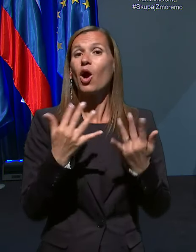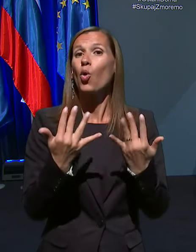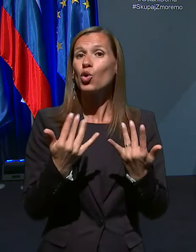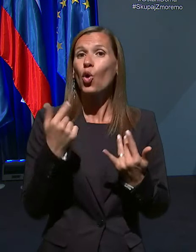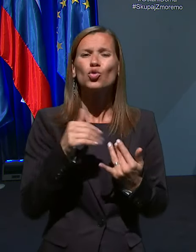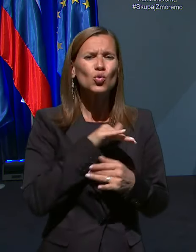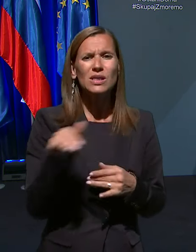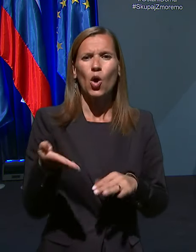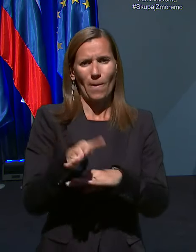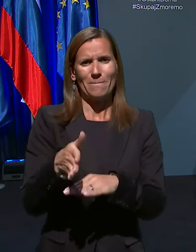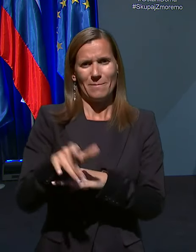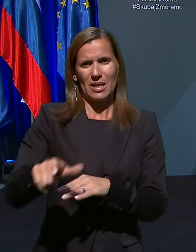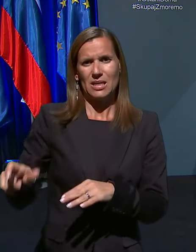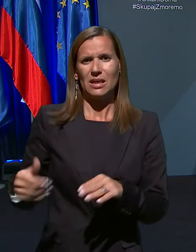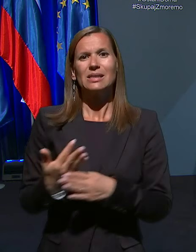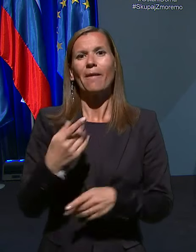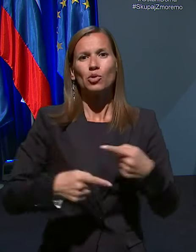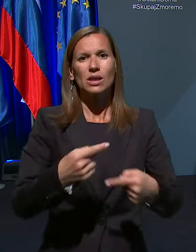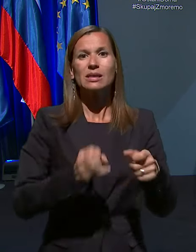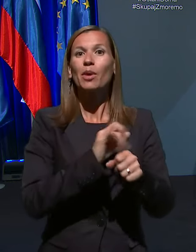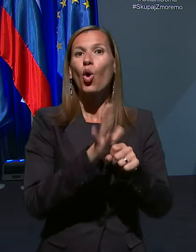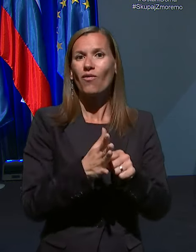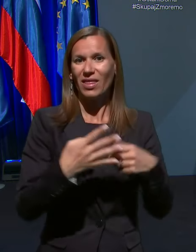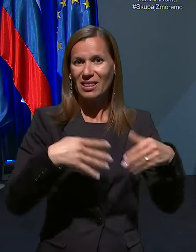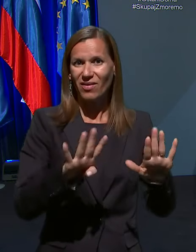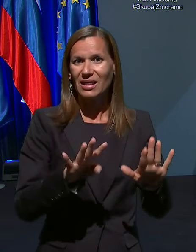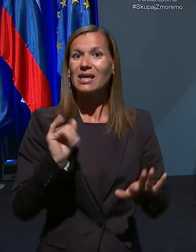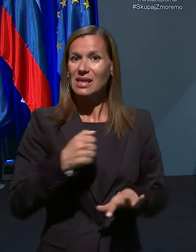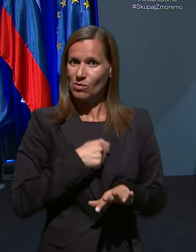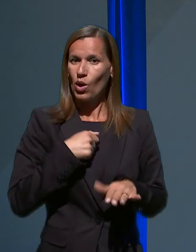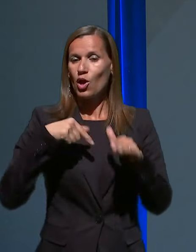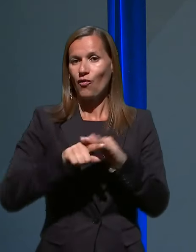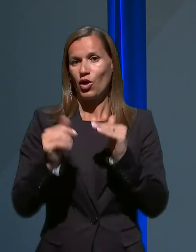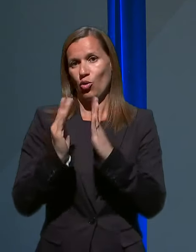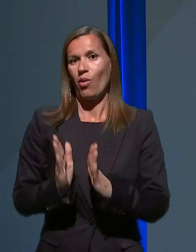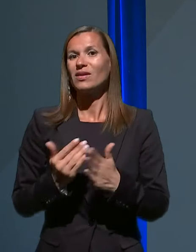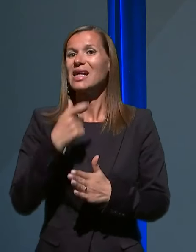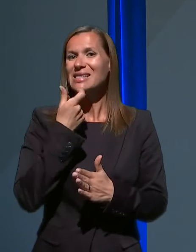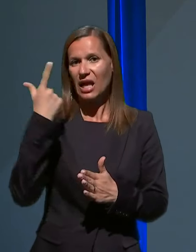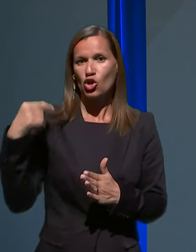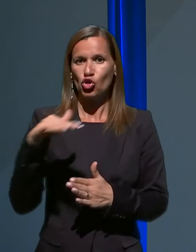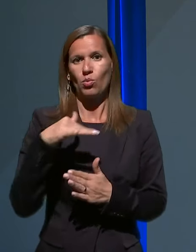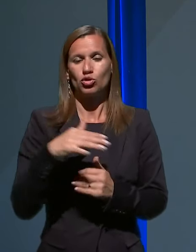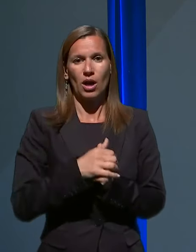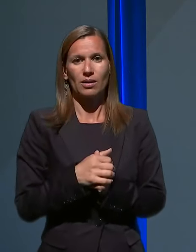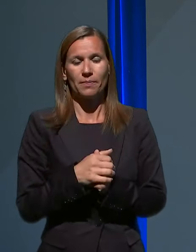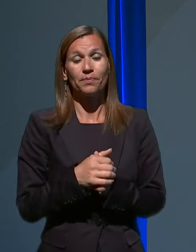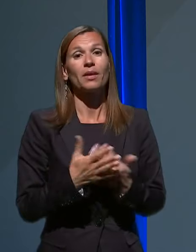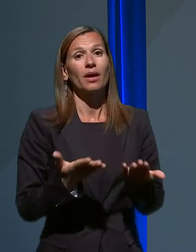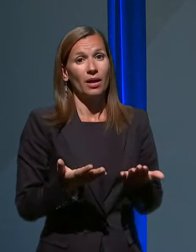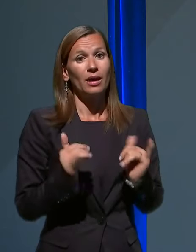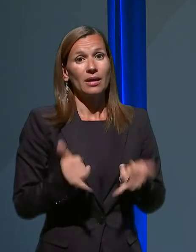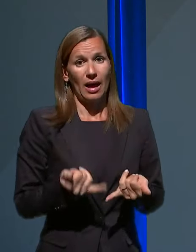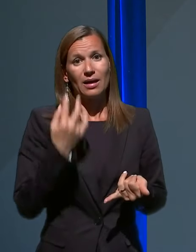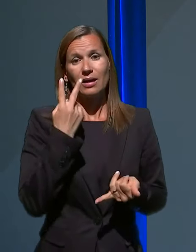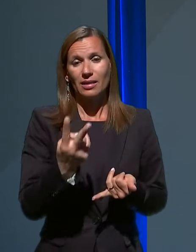umrlih za posledicami COVID-19 je zbolelo v domovih za starejše občane? Ja, kar se